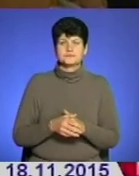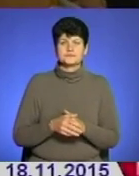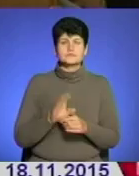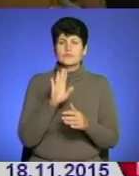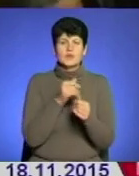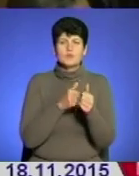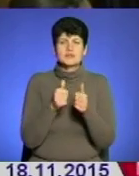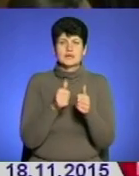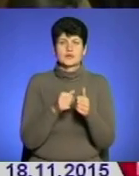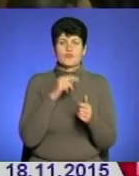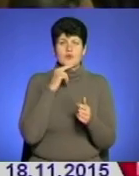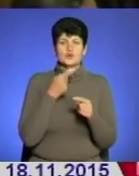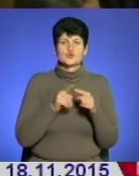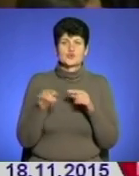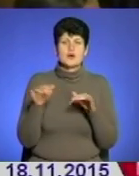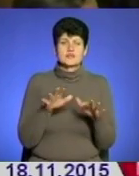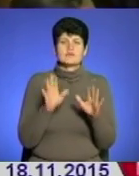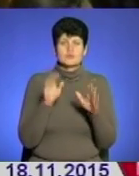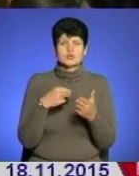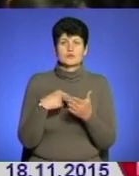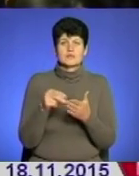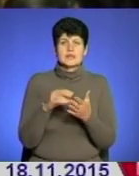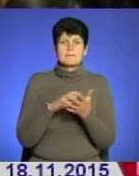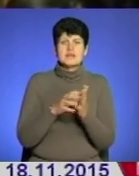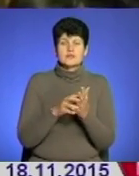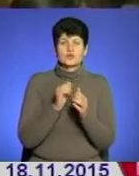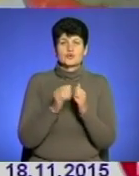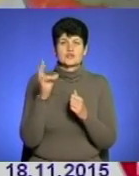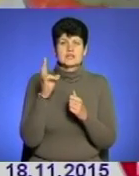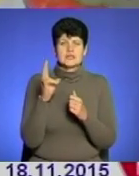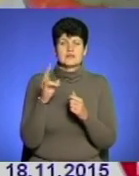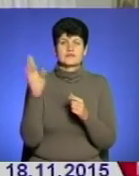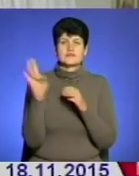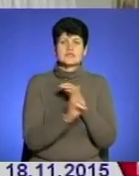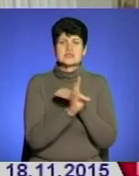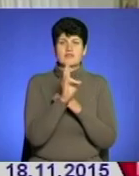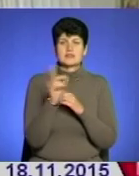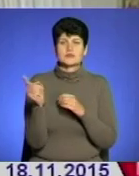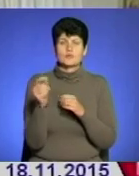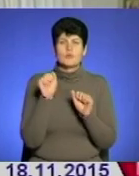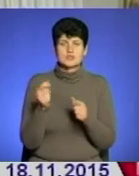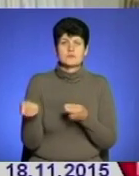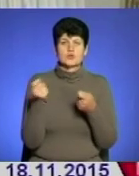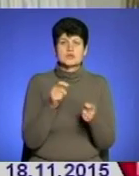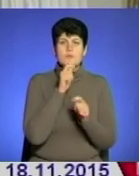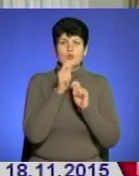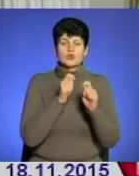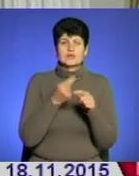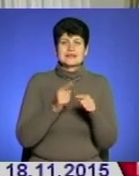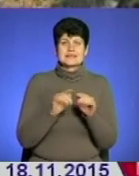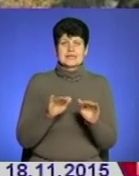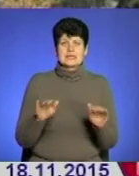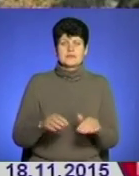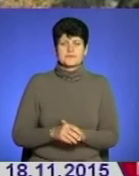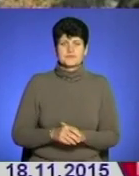оминайте увагу і цю акцію. Пряники ви можете придбати щонеділі у храмах Тернополя. Також сюди можна приносити подарунки для цих дітей.